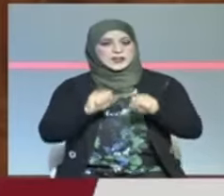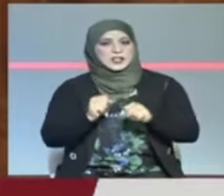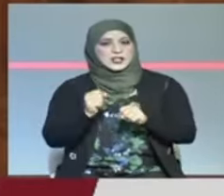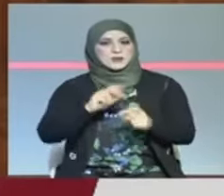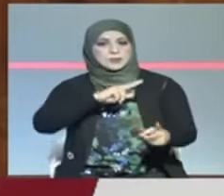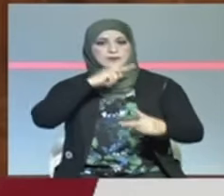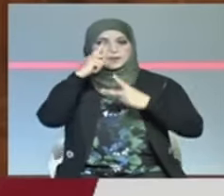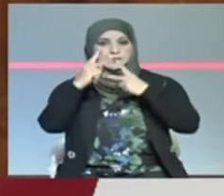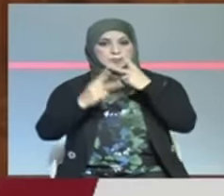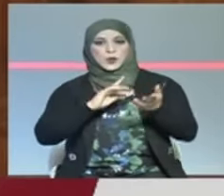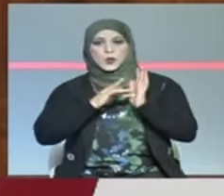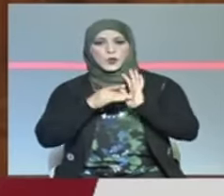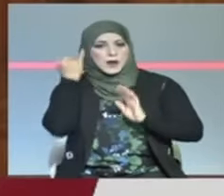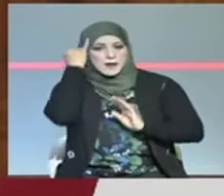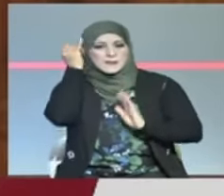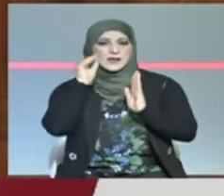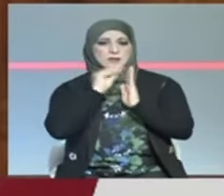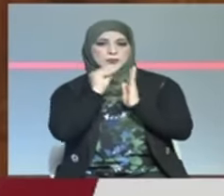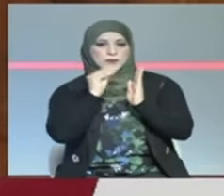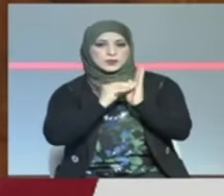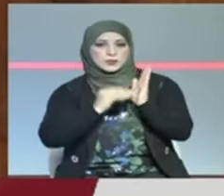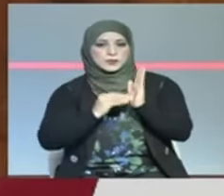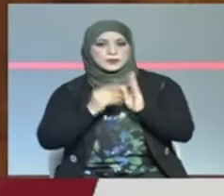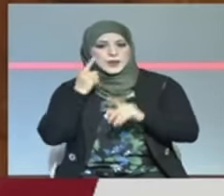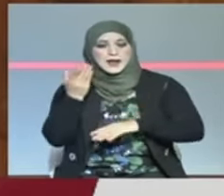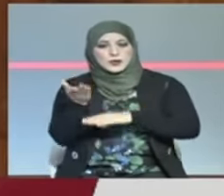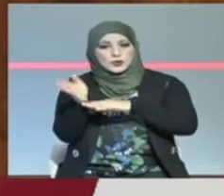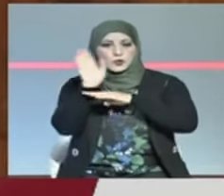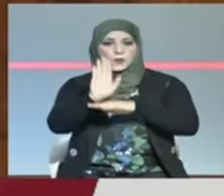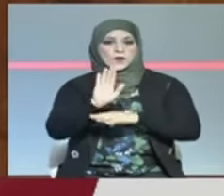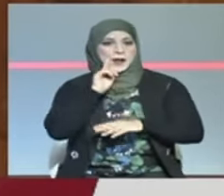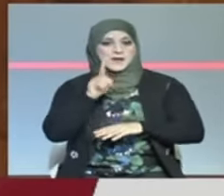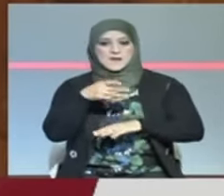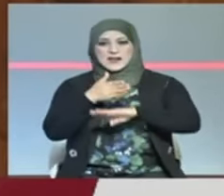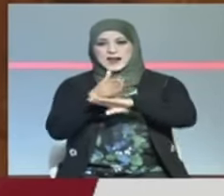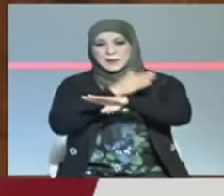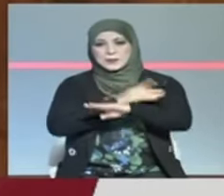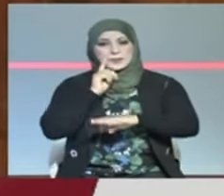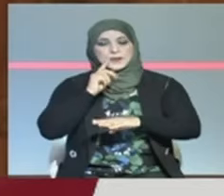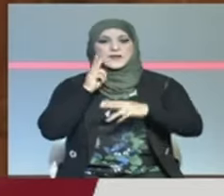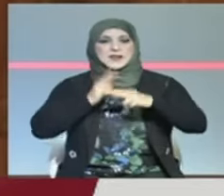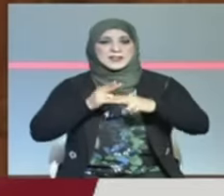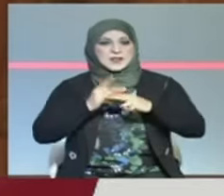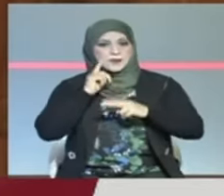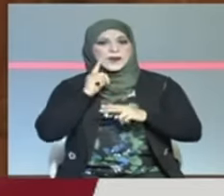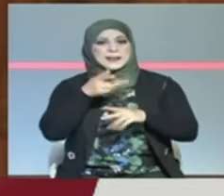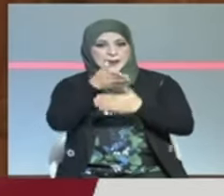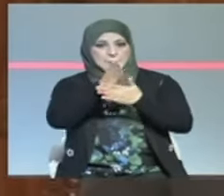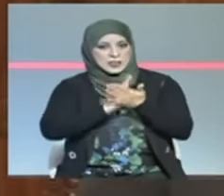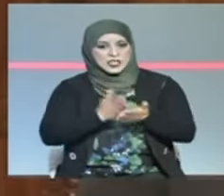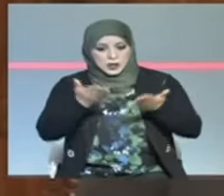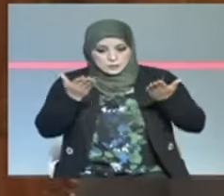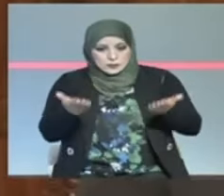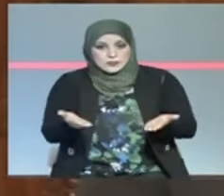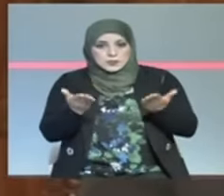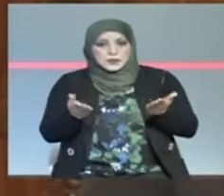المبادرات التي برزت في الجهة خلال الفترة الأخيرة إلى مشاريع تحقق إلى